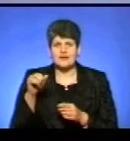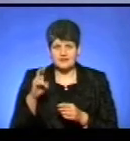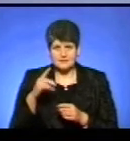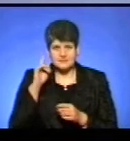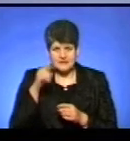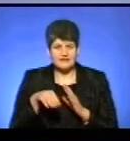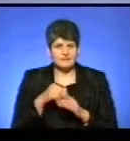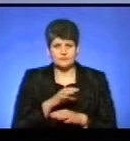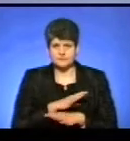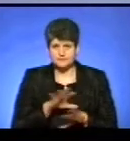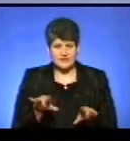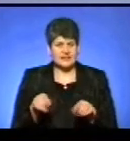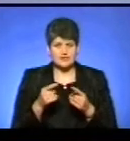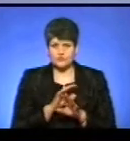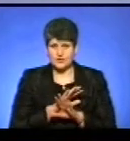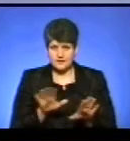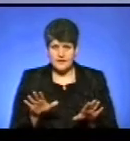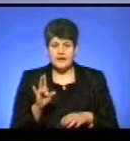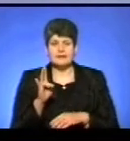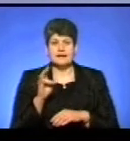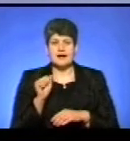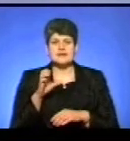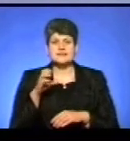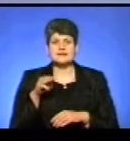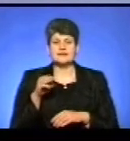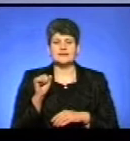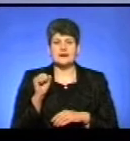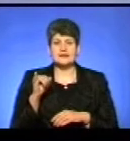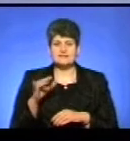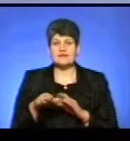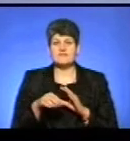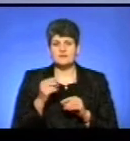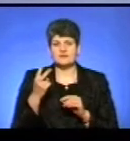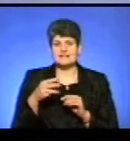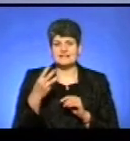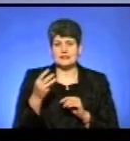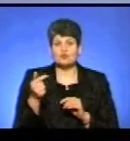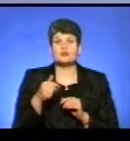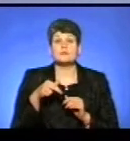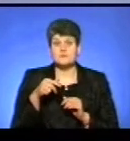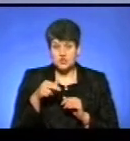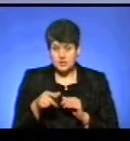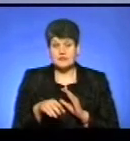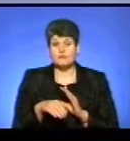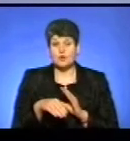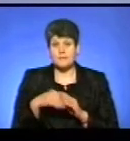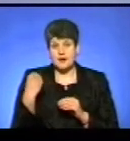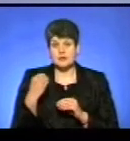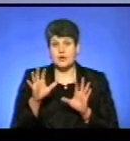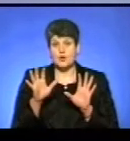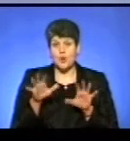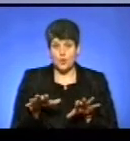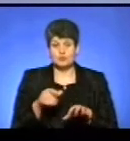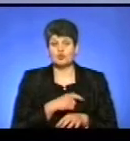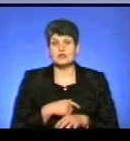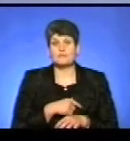на вибори не йшла і не утворилася, але Настасівська на вибори 23 грудня пішла, де обрали голову